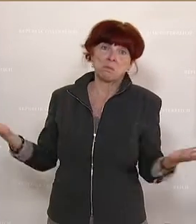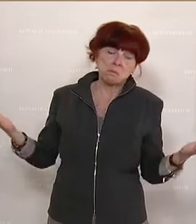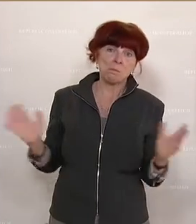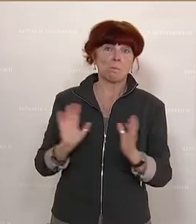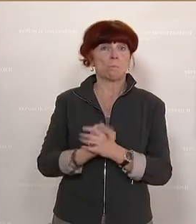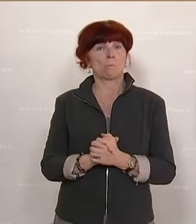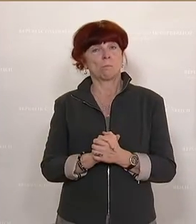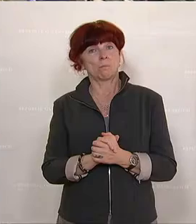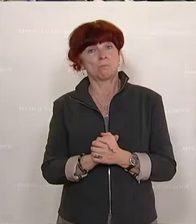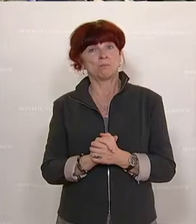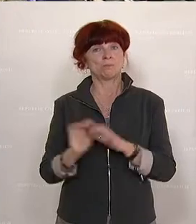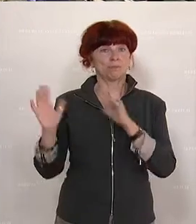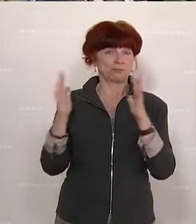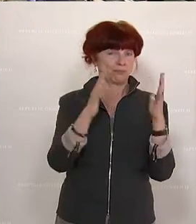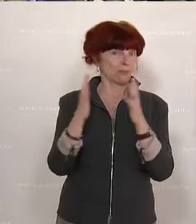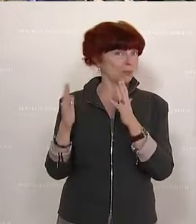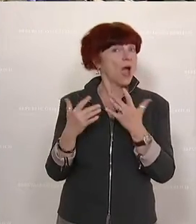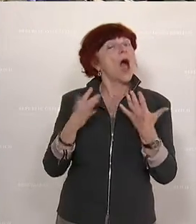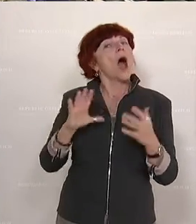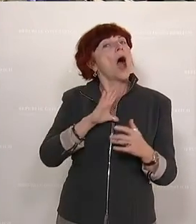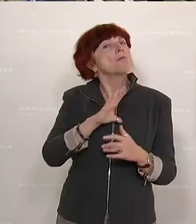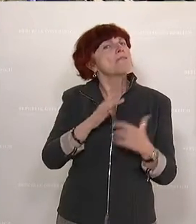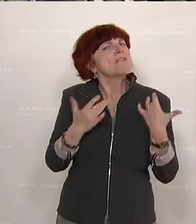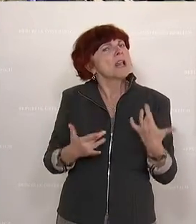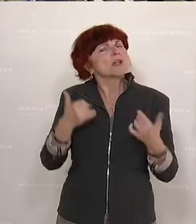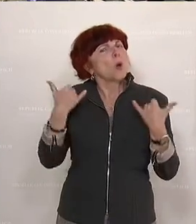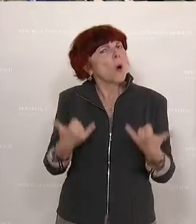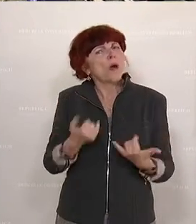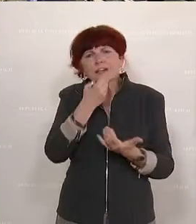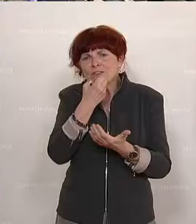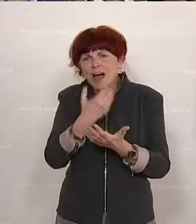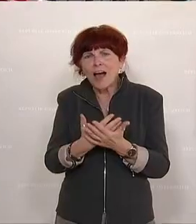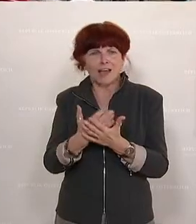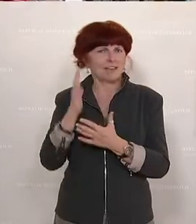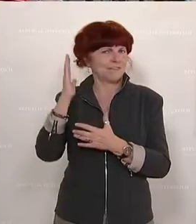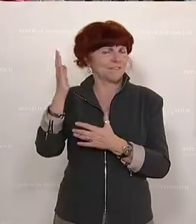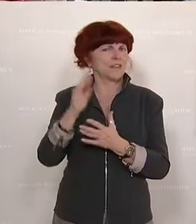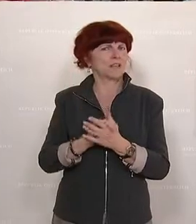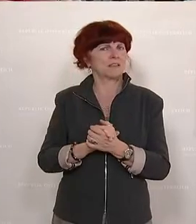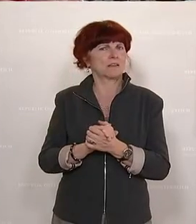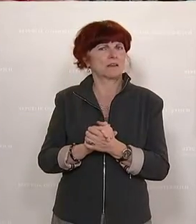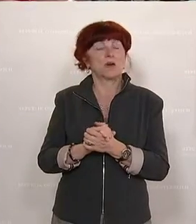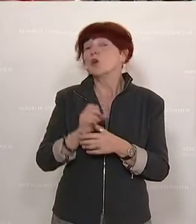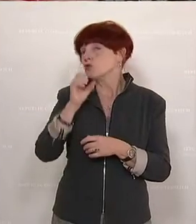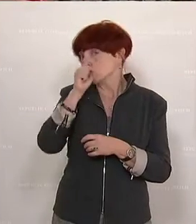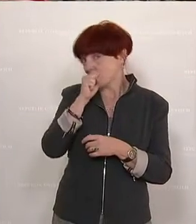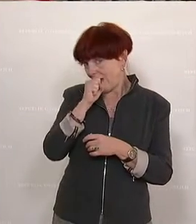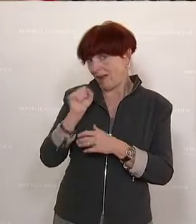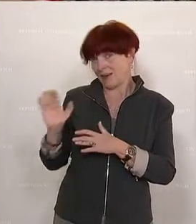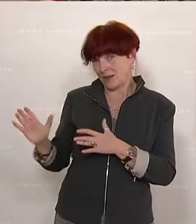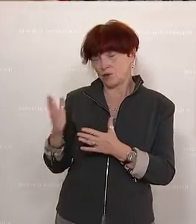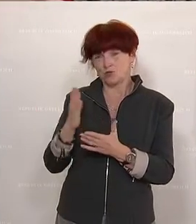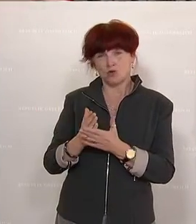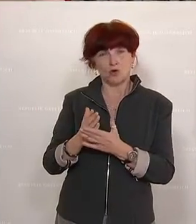verraten Sie uns heute etwas. Ihr Schweigen ist schon offensichtlich auch Ihrer